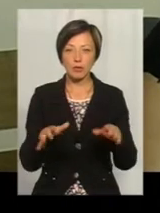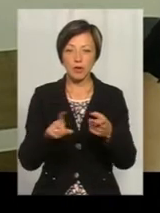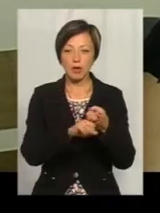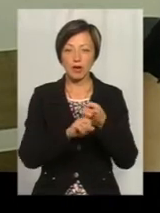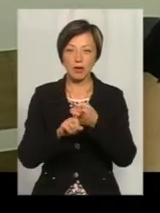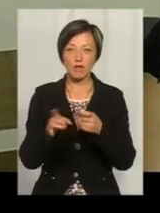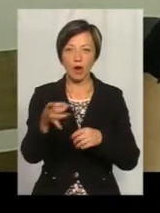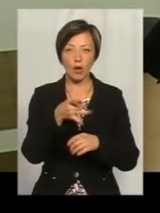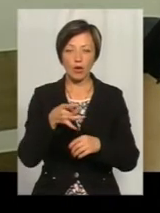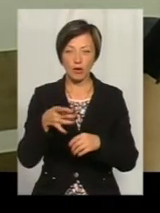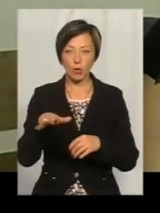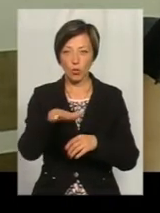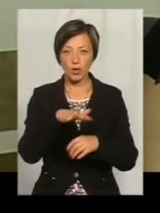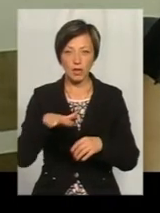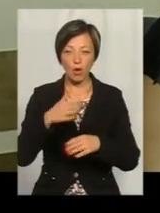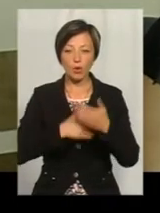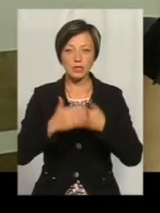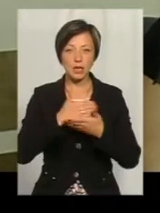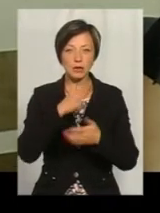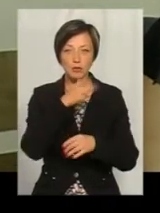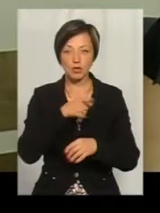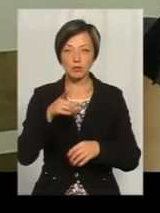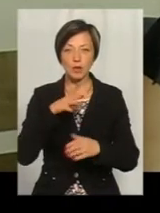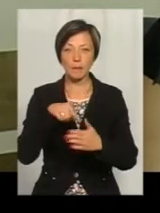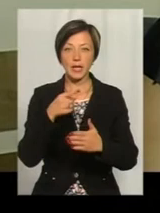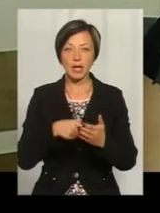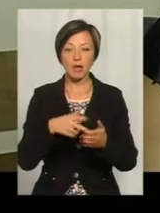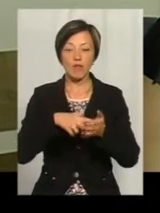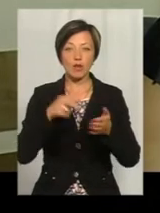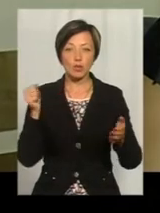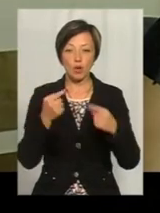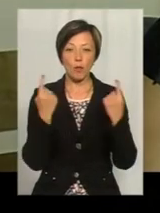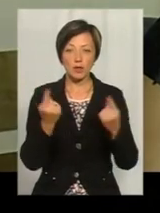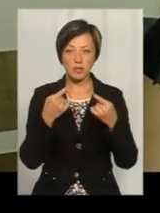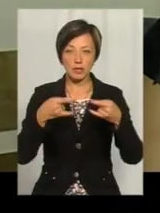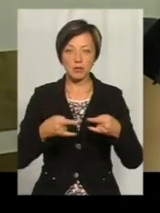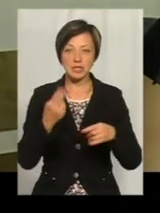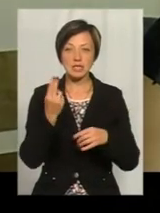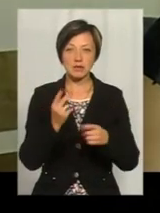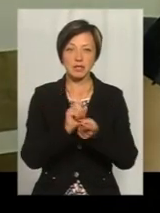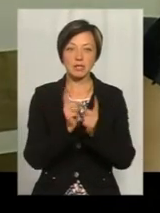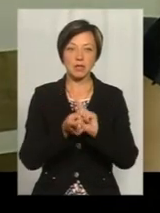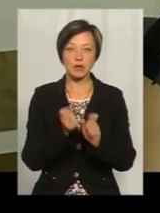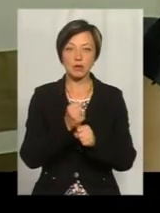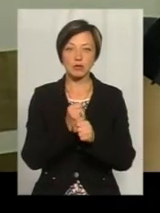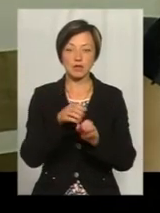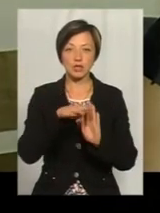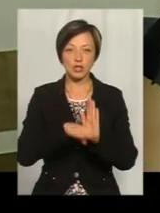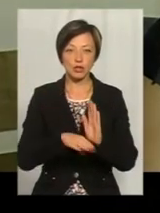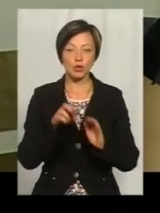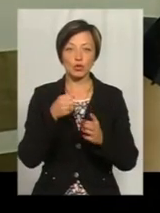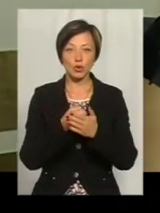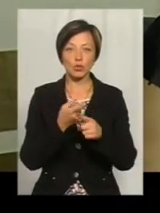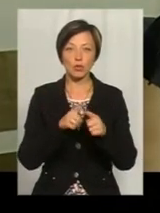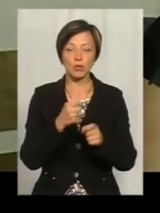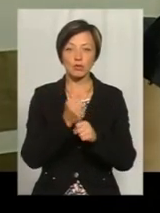Також останнім часом були питання, що після відключення аналогового телебачення цифрова стала працювати гірше, тому що до того